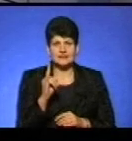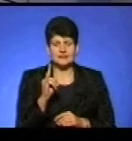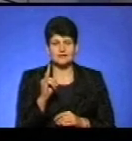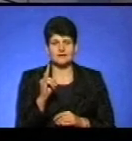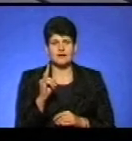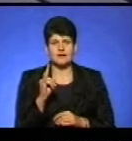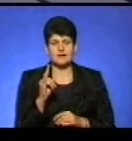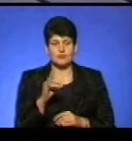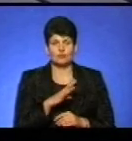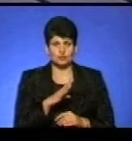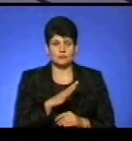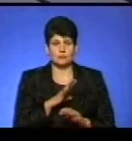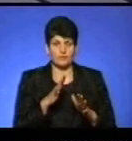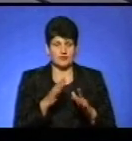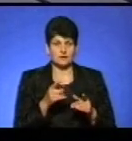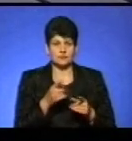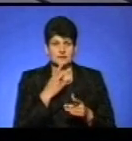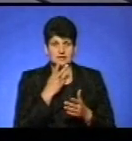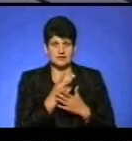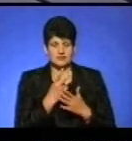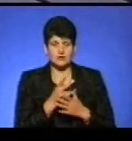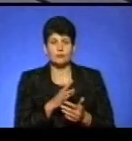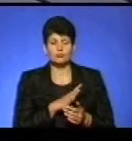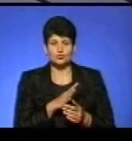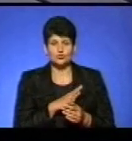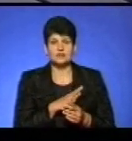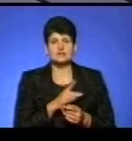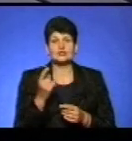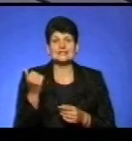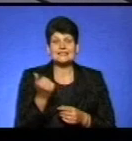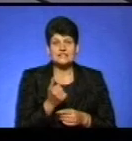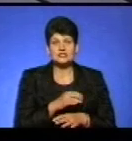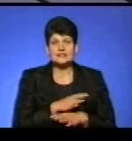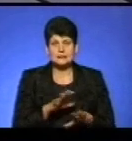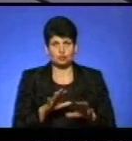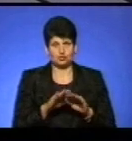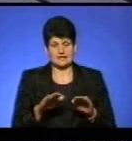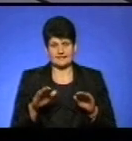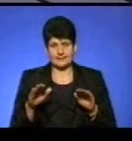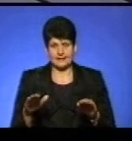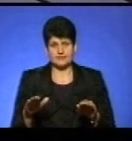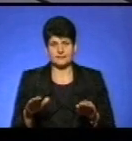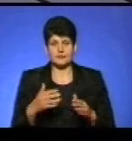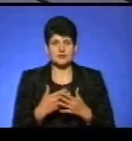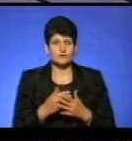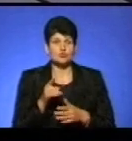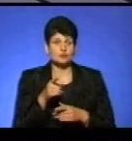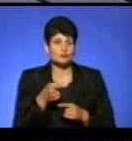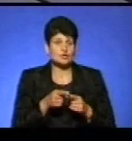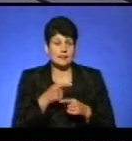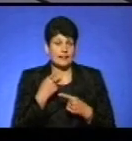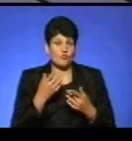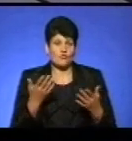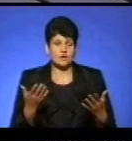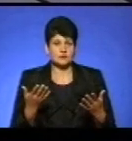такі моменти, це, до речі, в вашій групі, якщо ви дивитесь зараз ефір, були такі, що і тиждень не було взагалі дітей. Тобто ви чомусь про те не говорите.